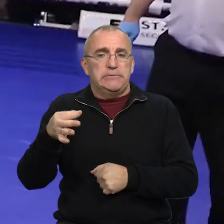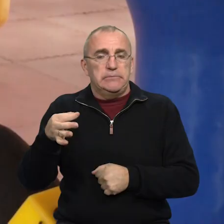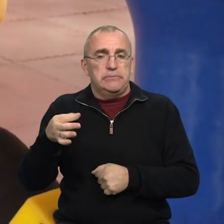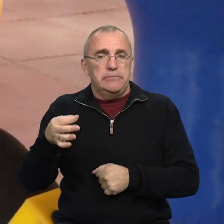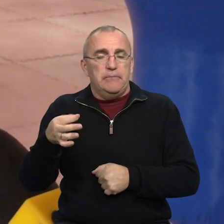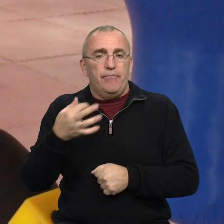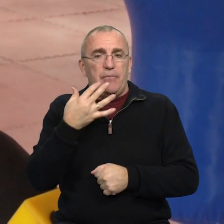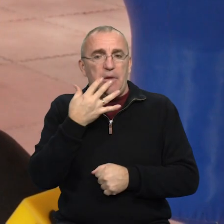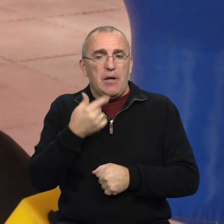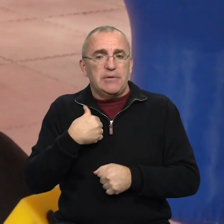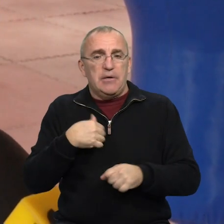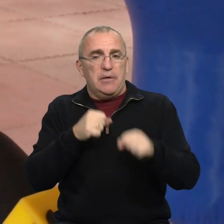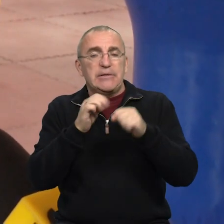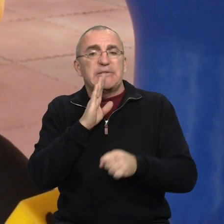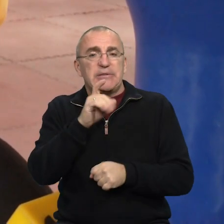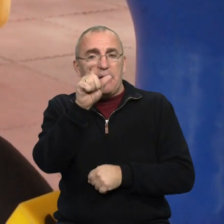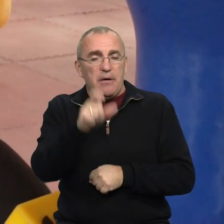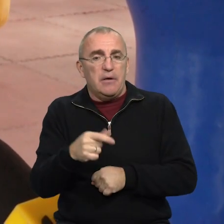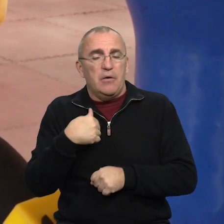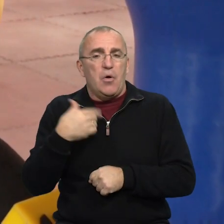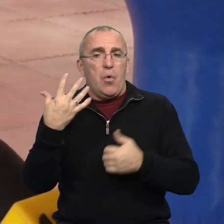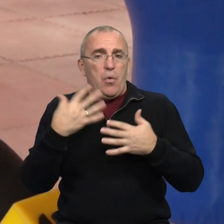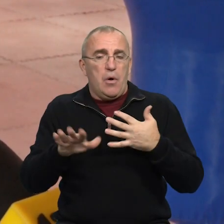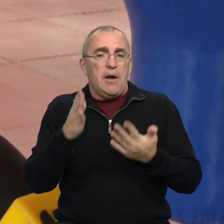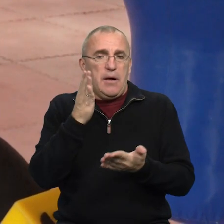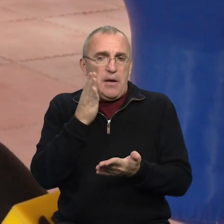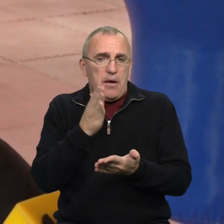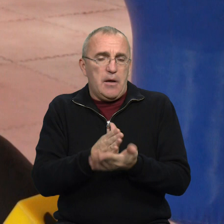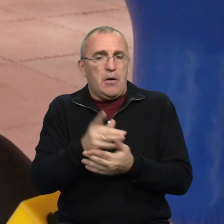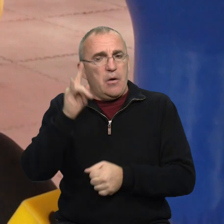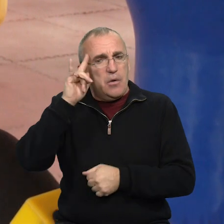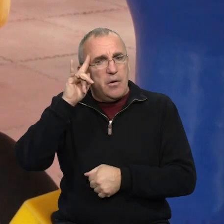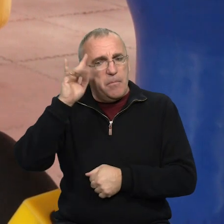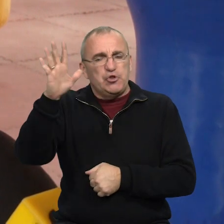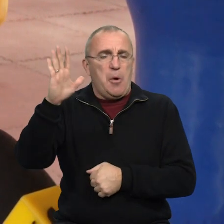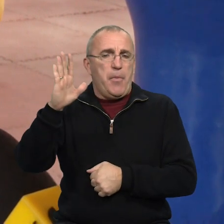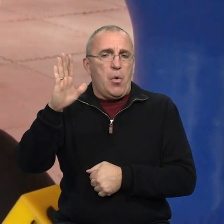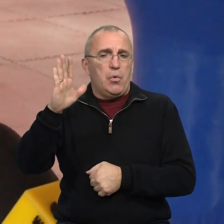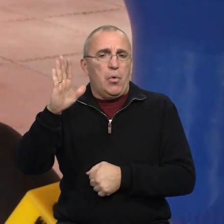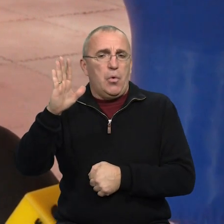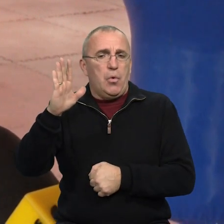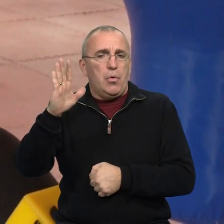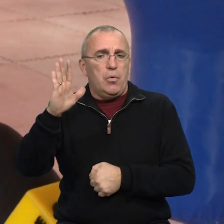У мене в фіналі я боксувала з дівчинкою, яка вже являється чемпіонкою.